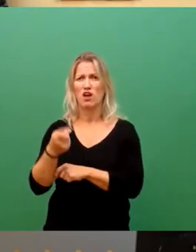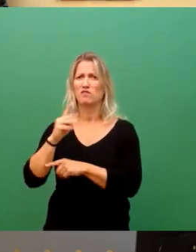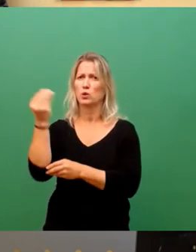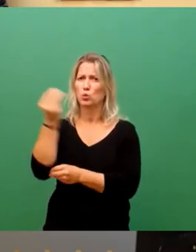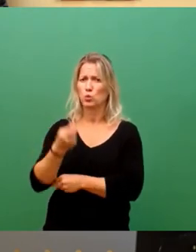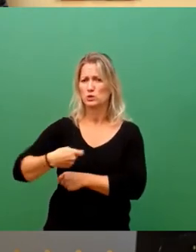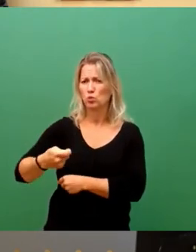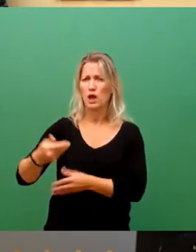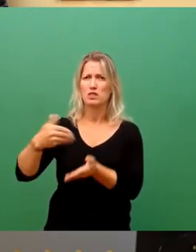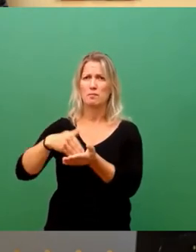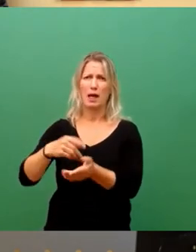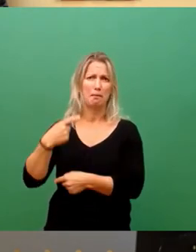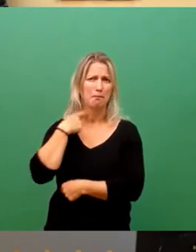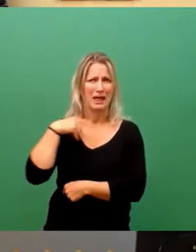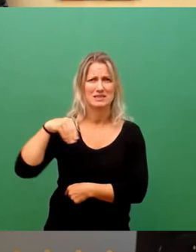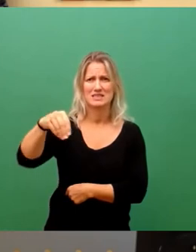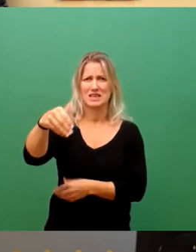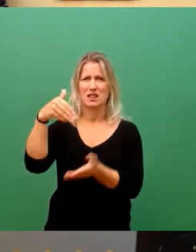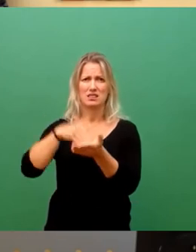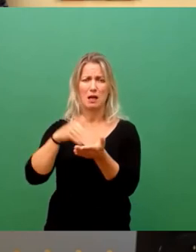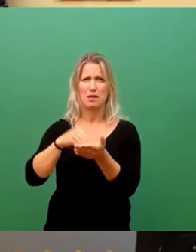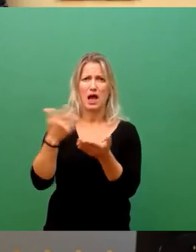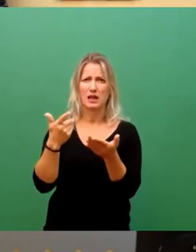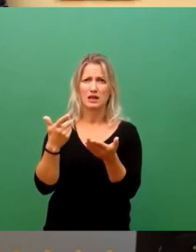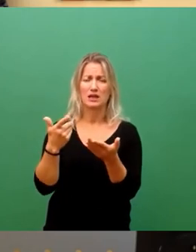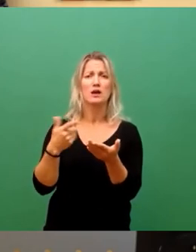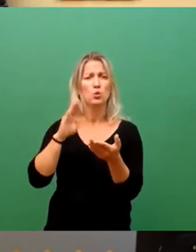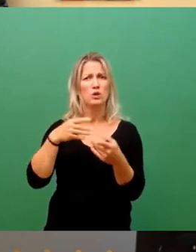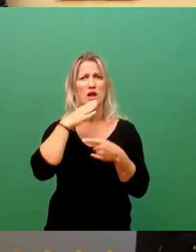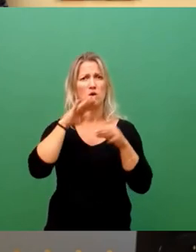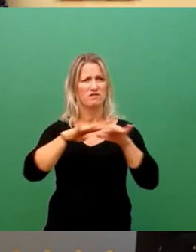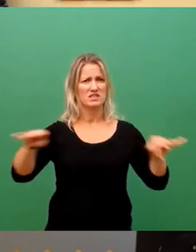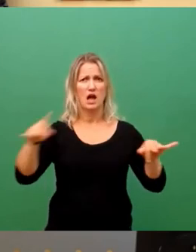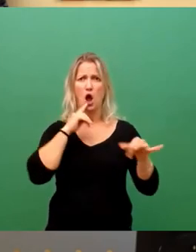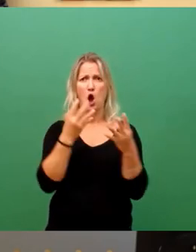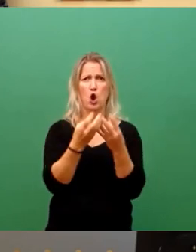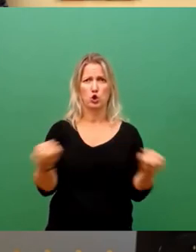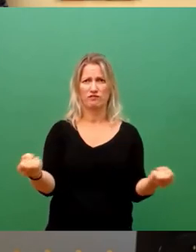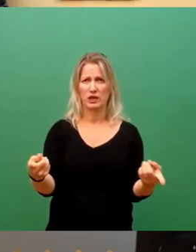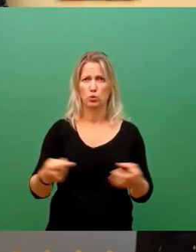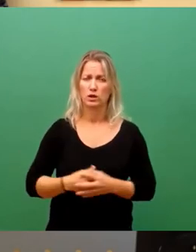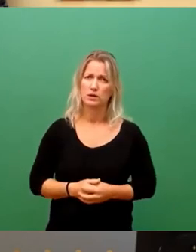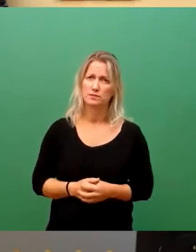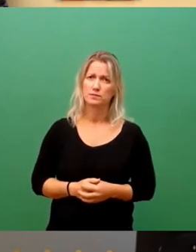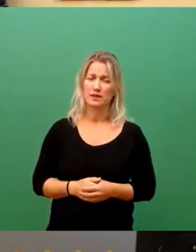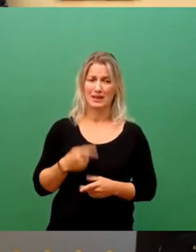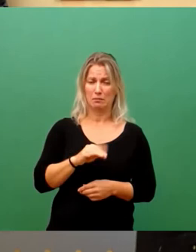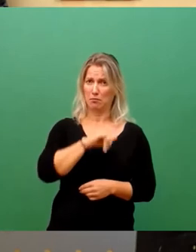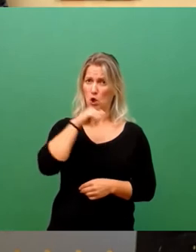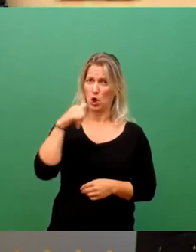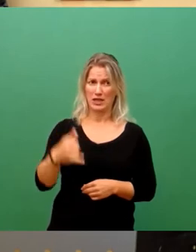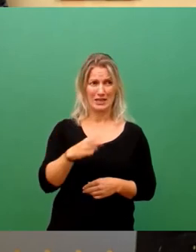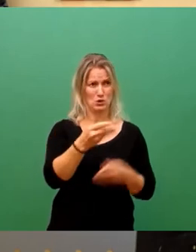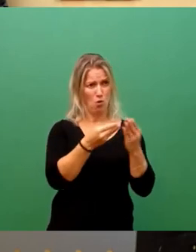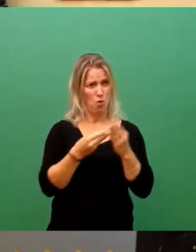Pestiziden und der Eutrophierung von Gewässern. Das Projekt hat damit Vorbildcharakter und ist